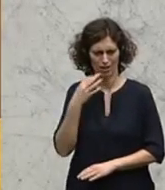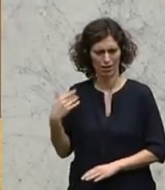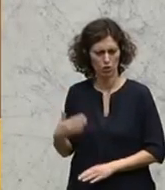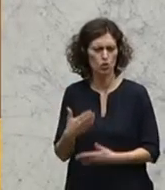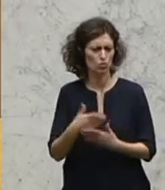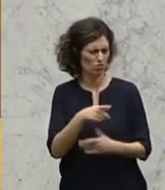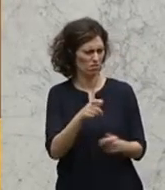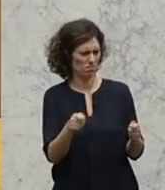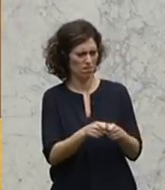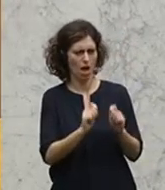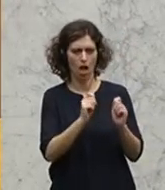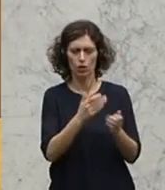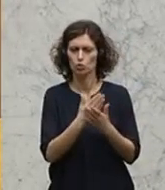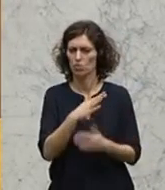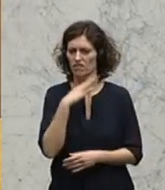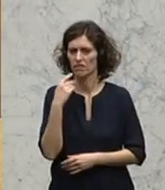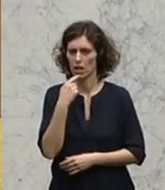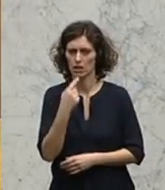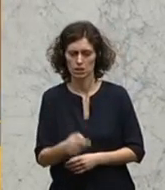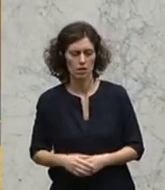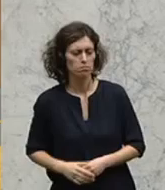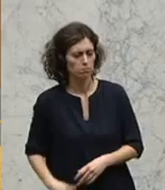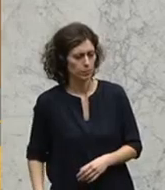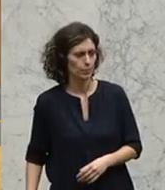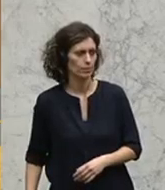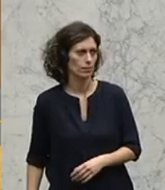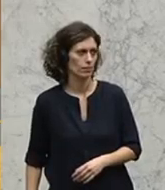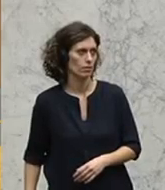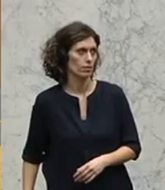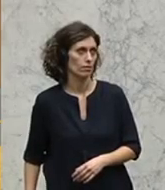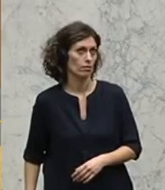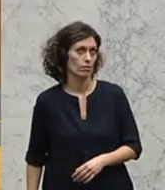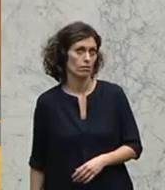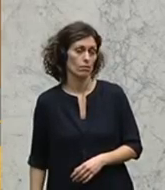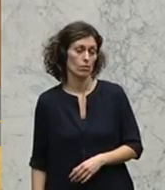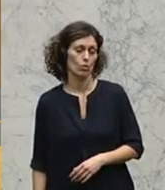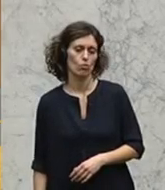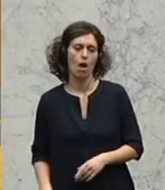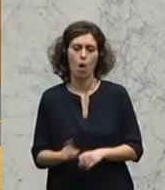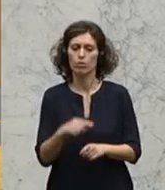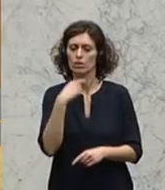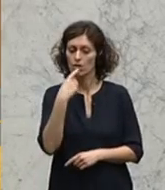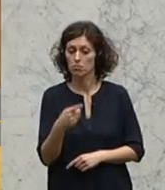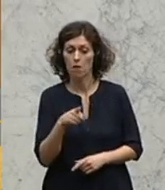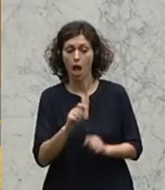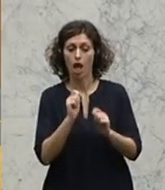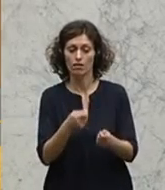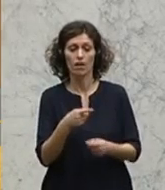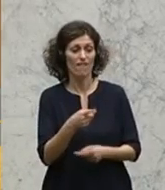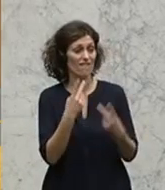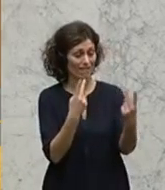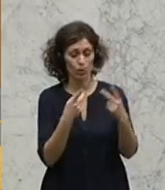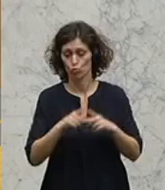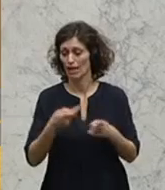schon viel gesagt und auch bestärkt, dass dieser Antrag richtig und wichtig war. Dem schließe ich mich natürlich an.